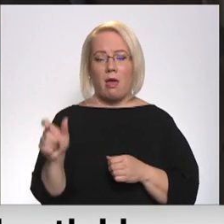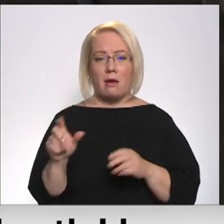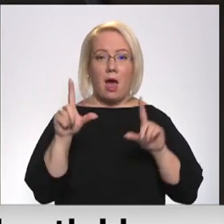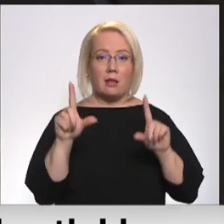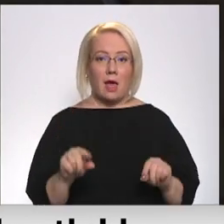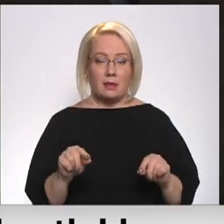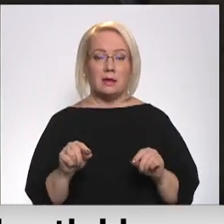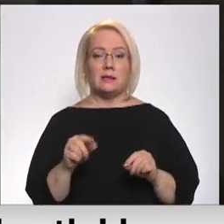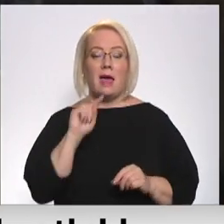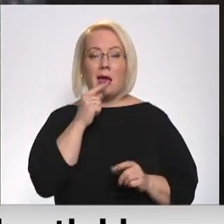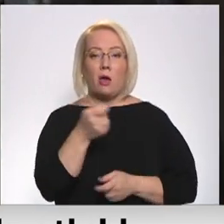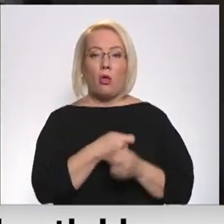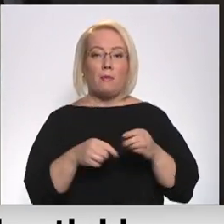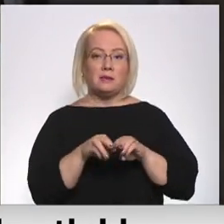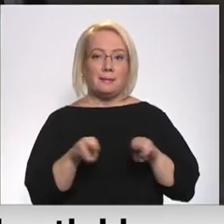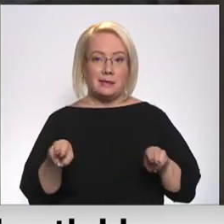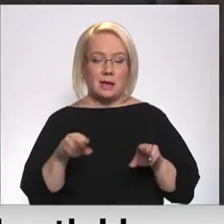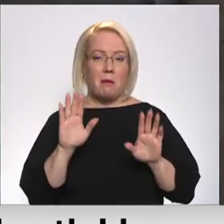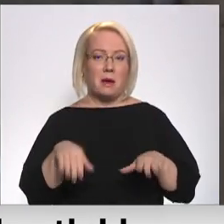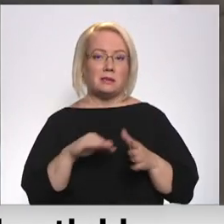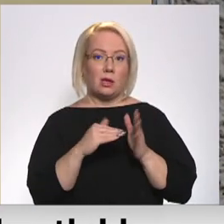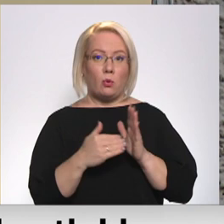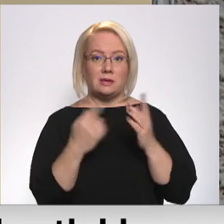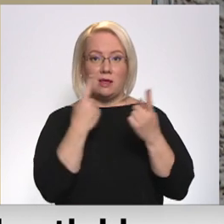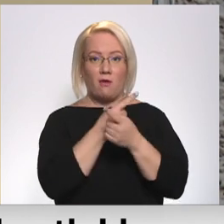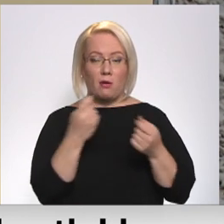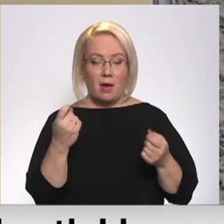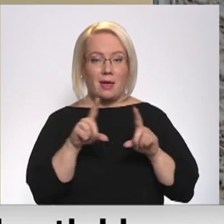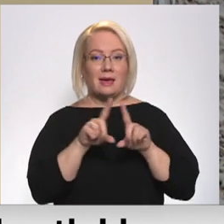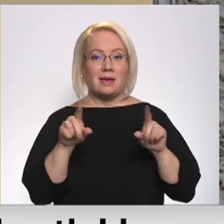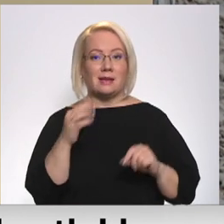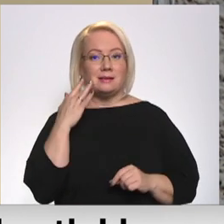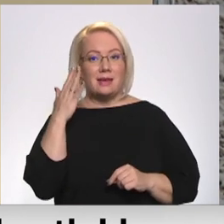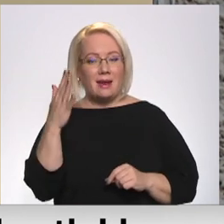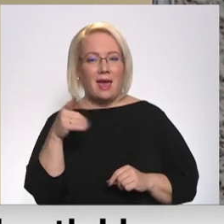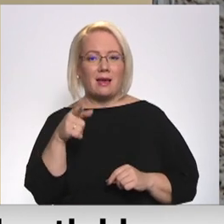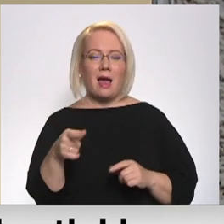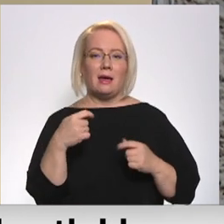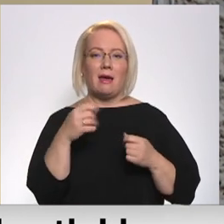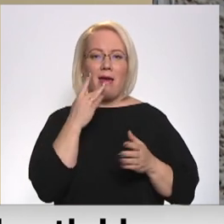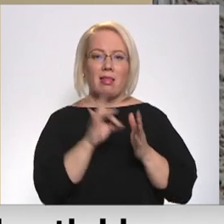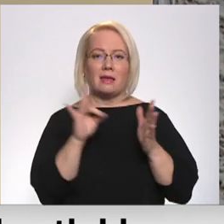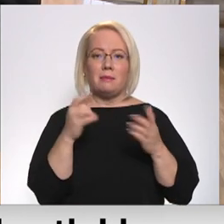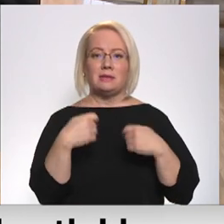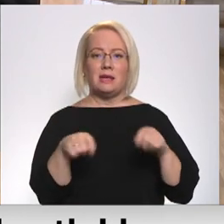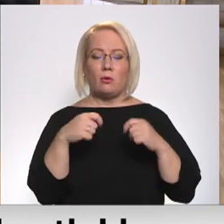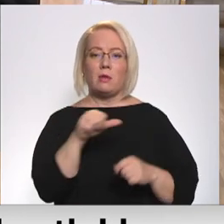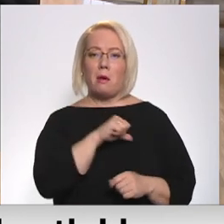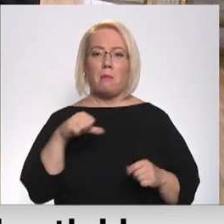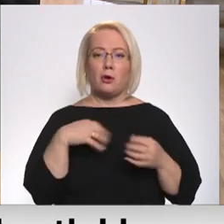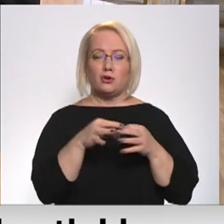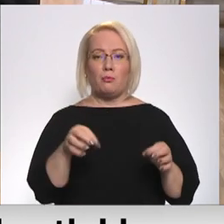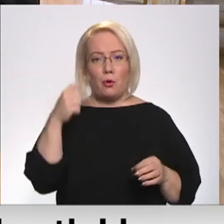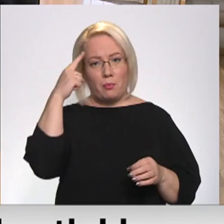Ekonomikas ministrijā par situāciju ir informēti. Iestādi cerēja, ka elektrības tirkotāji brīvprātīgi pieteiksies un palīdzēs, lai